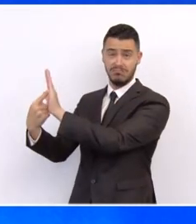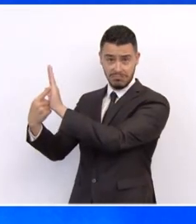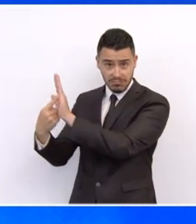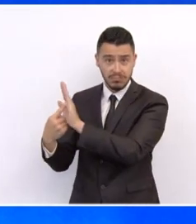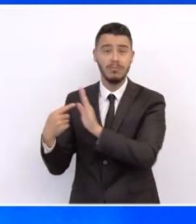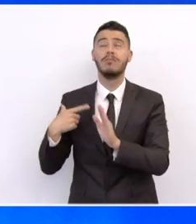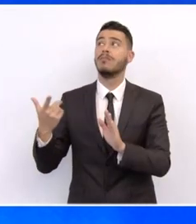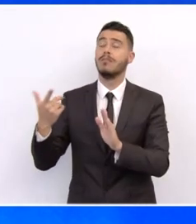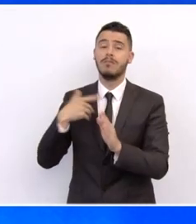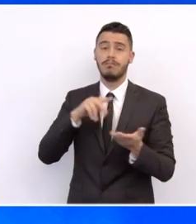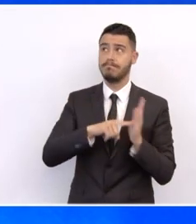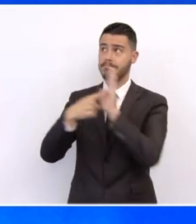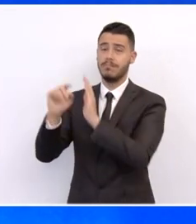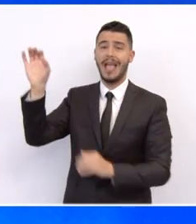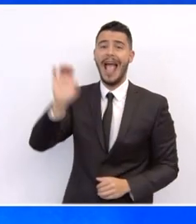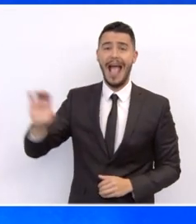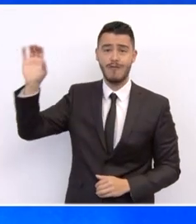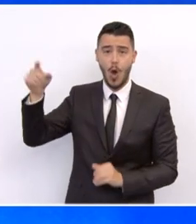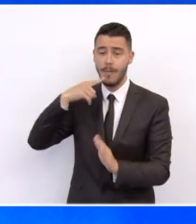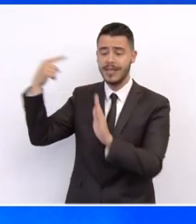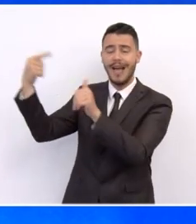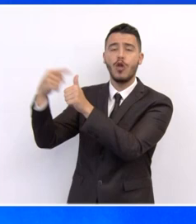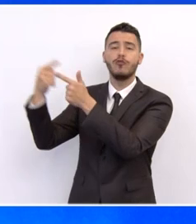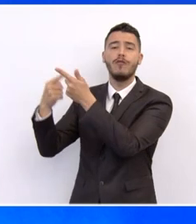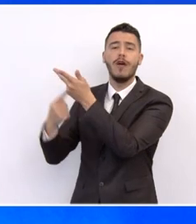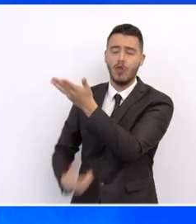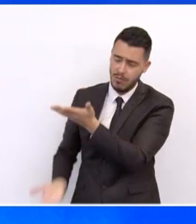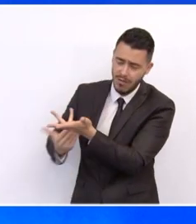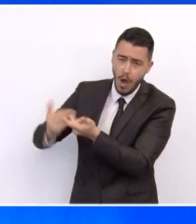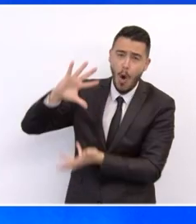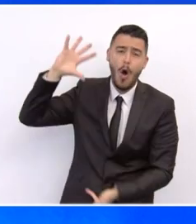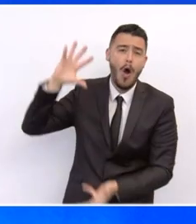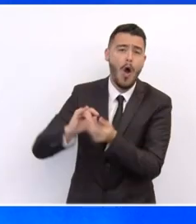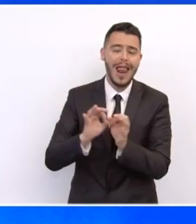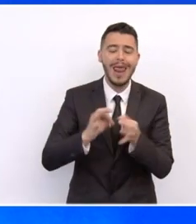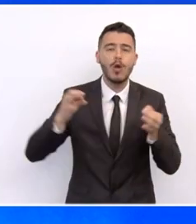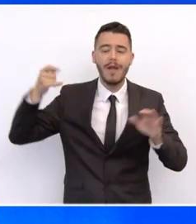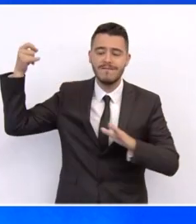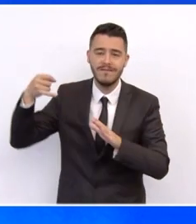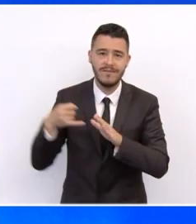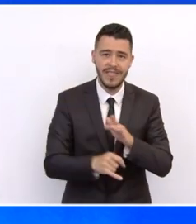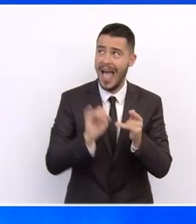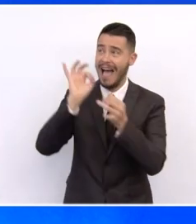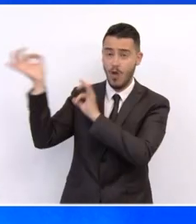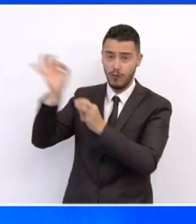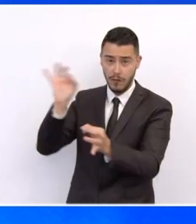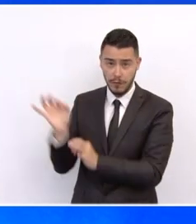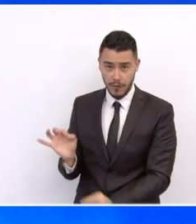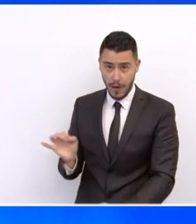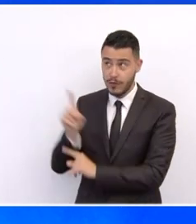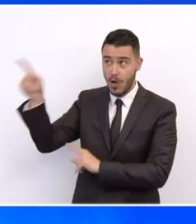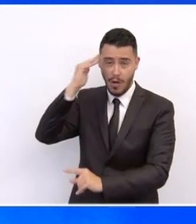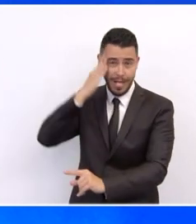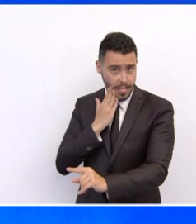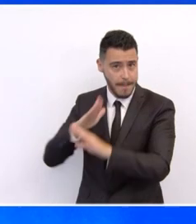σχέδιο, επαρκώς αιτιολογημένο και κοστολογημένο, και μετά να διεκδικήσουμε τους πόρους για να το χρηματοδοτήσουμε. Ένα